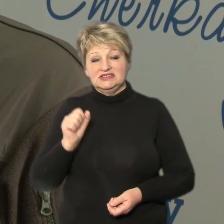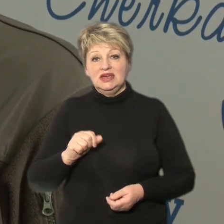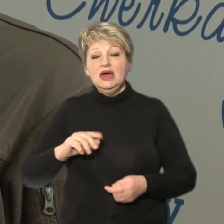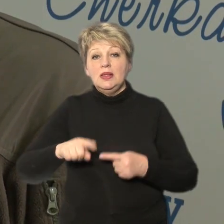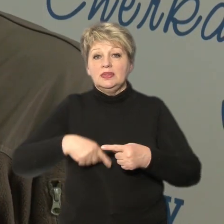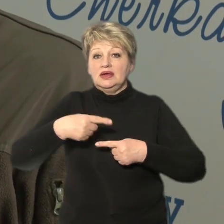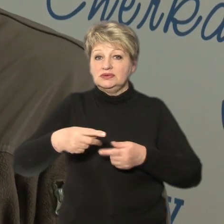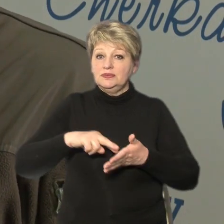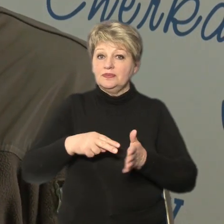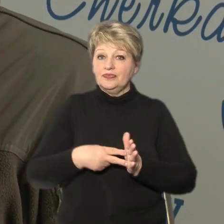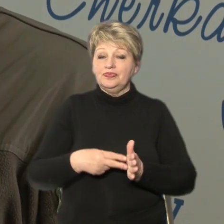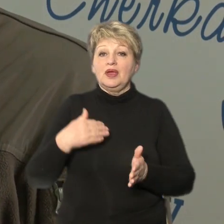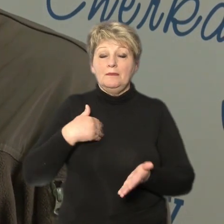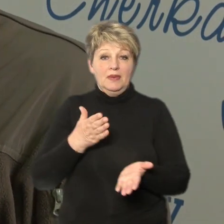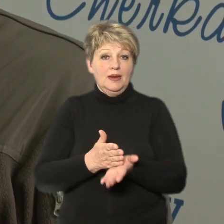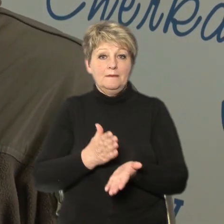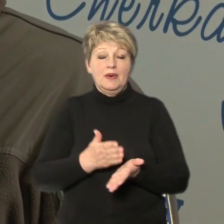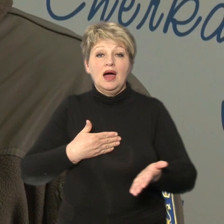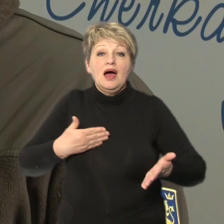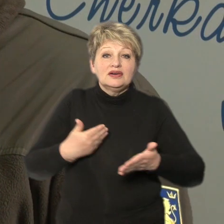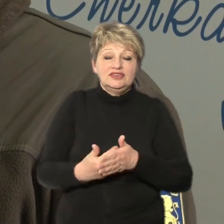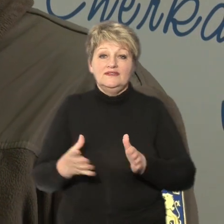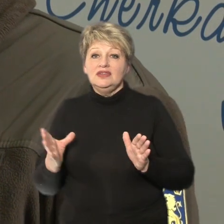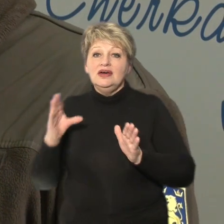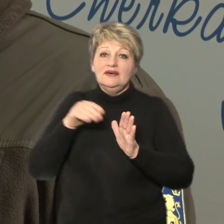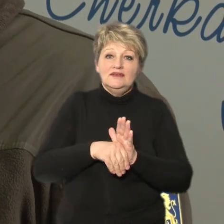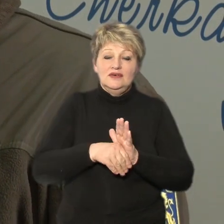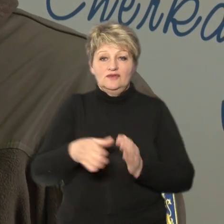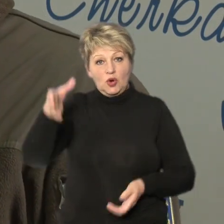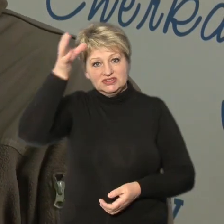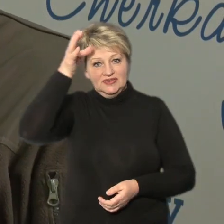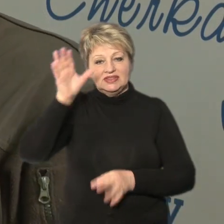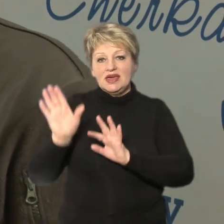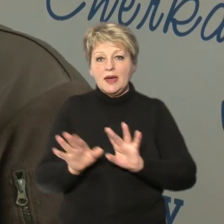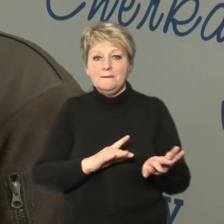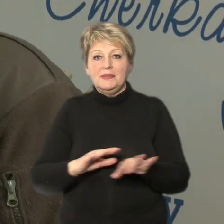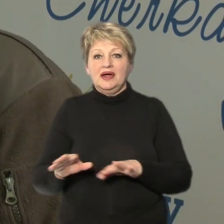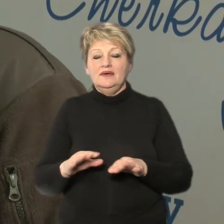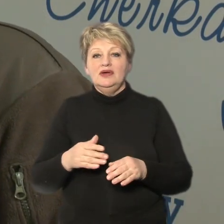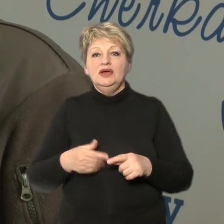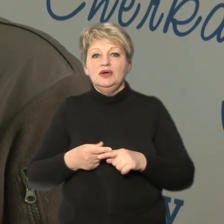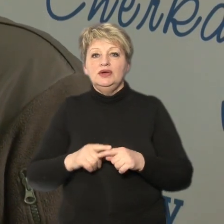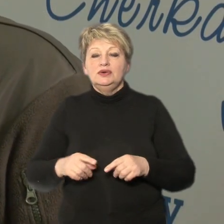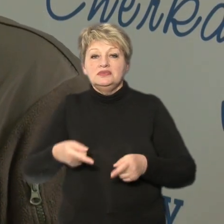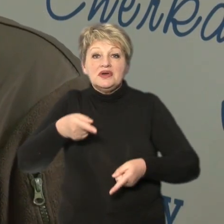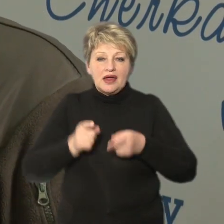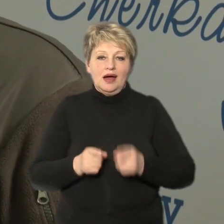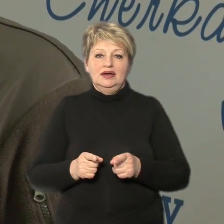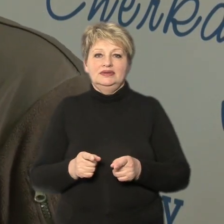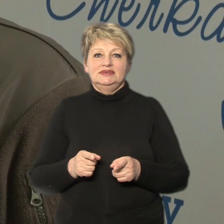інновацій в освіті – ми маємо активно втілювати в освітній процес віртуальну і доповнену реальність.